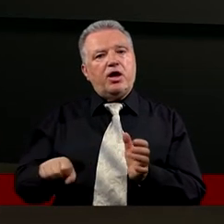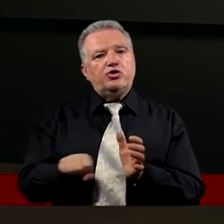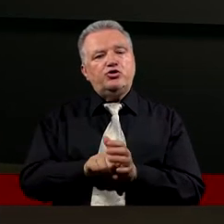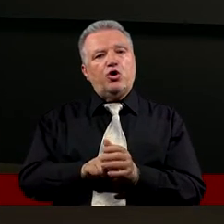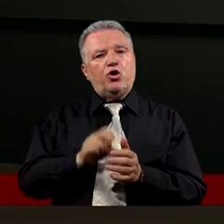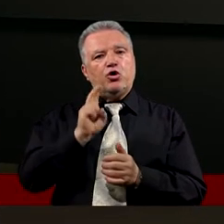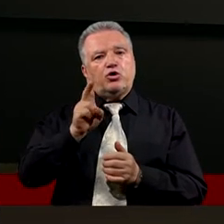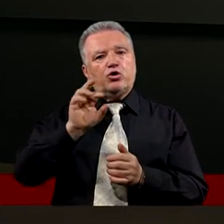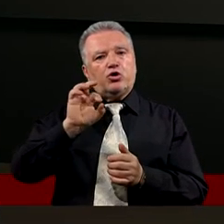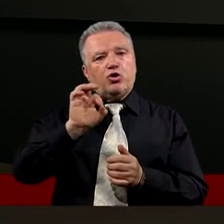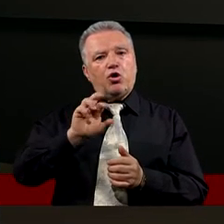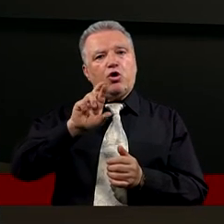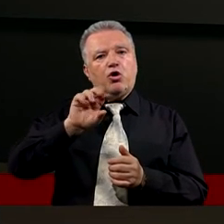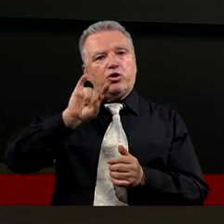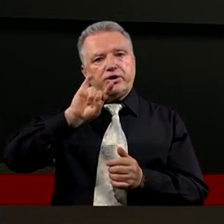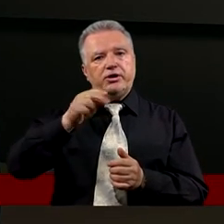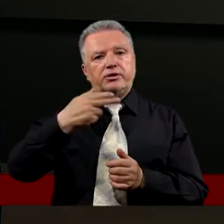Gdzie apostoł Paweł